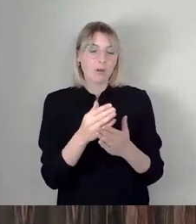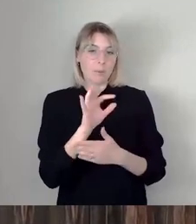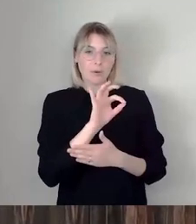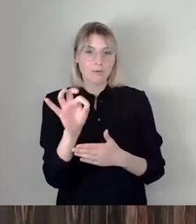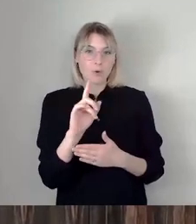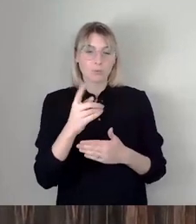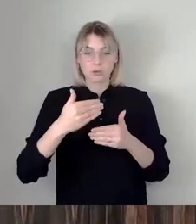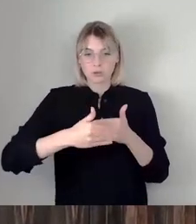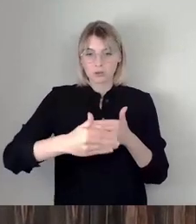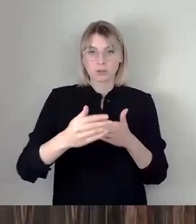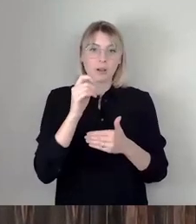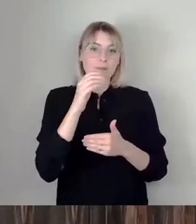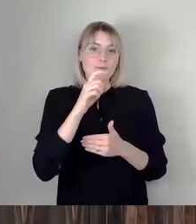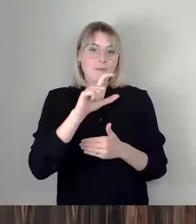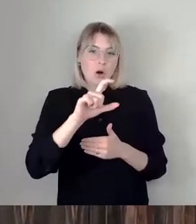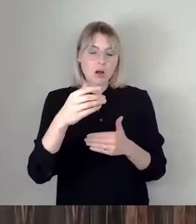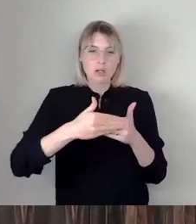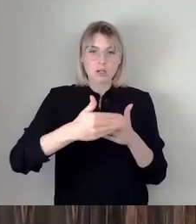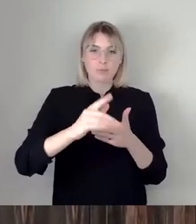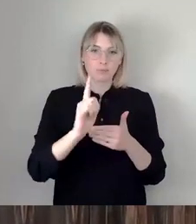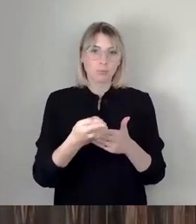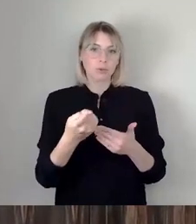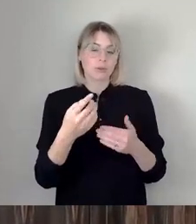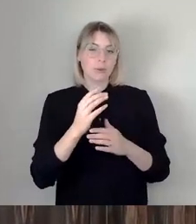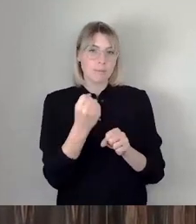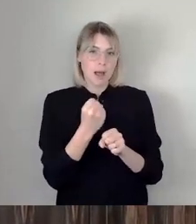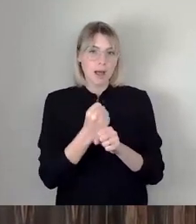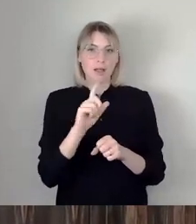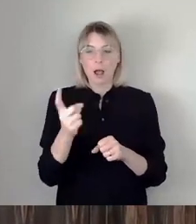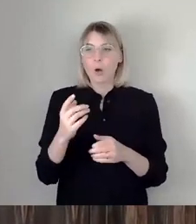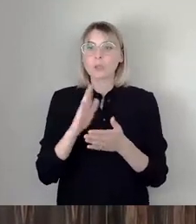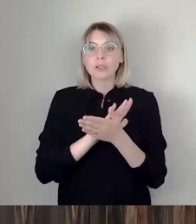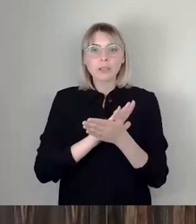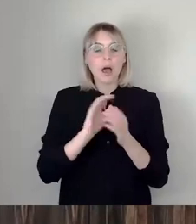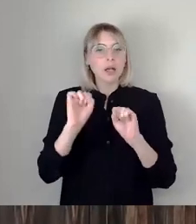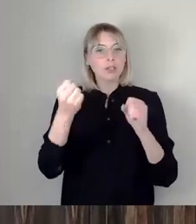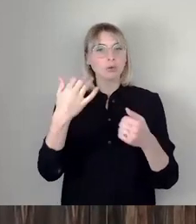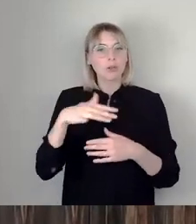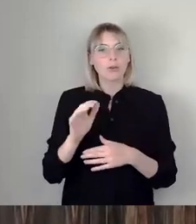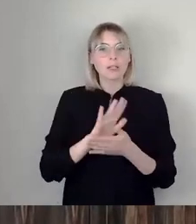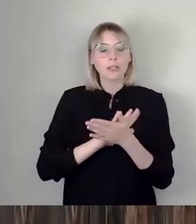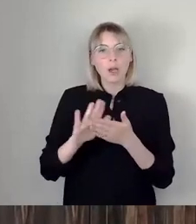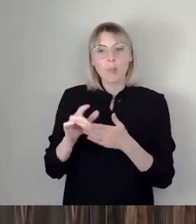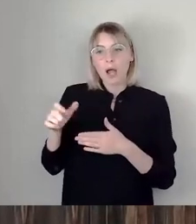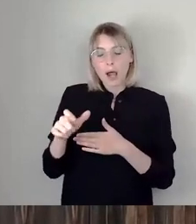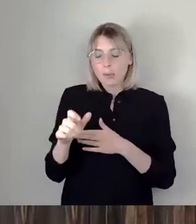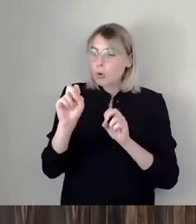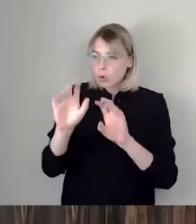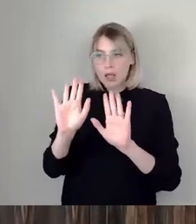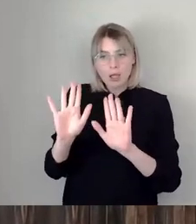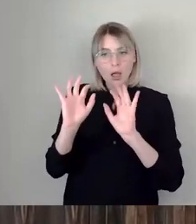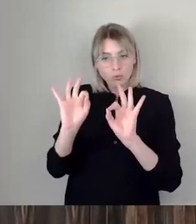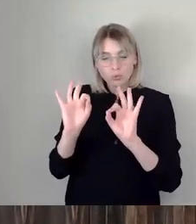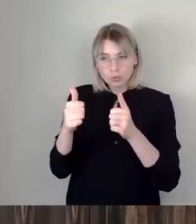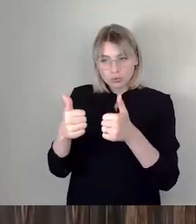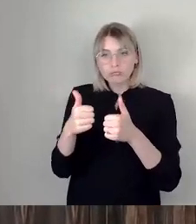erledigt werden muss. Und diese Aktion mit der sauberen Elbe, mit den Elbwiesen und so, das ist okay, finde ich auch gut so. Aber